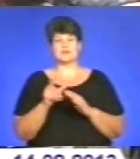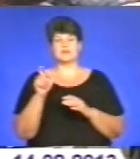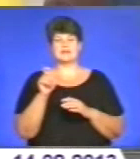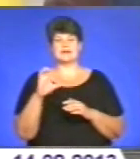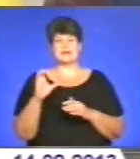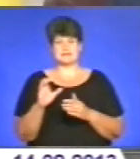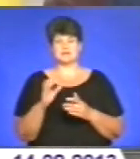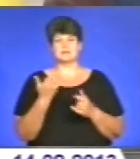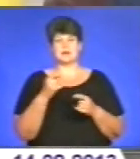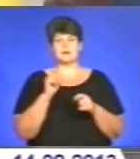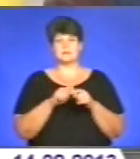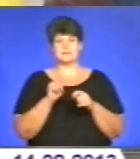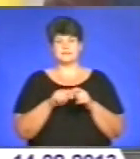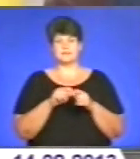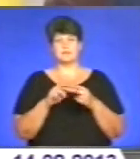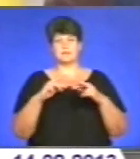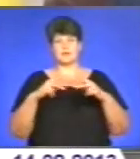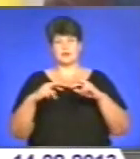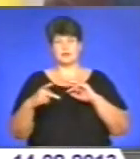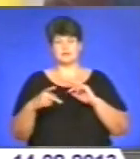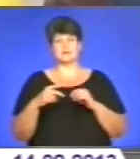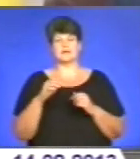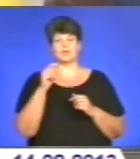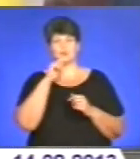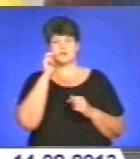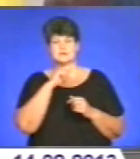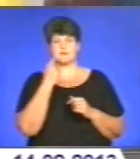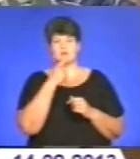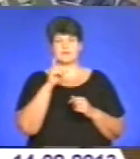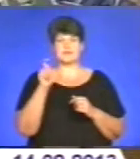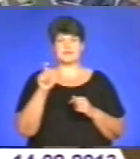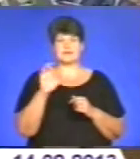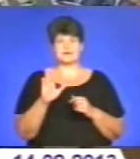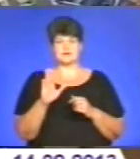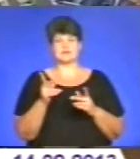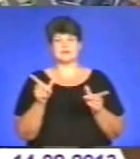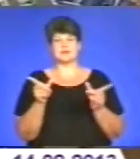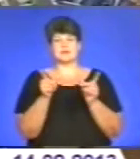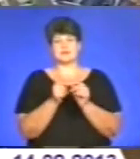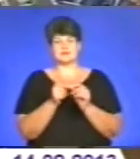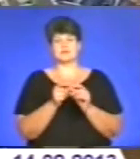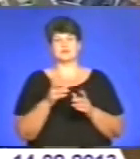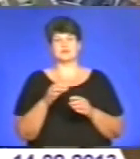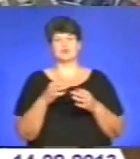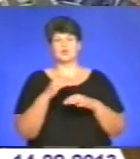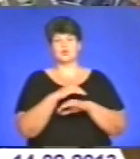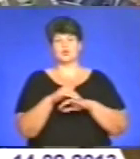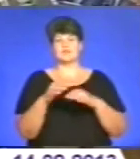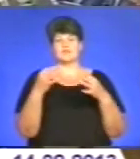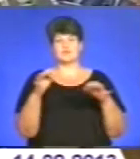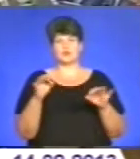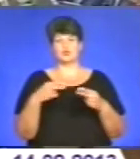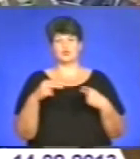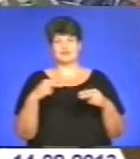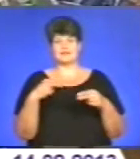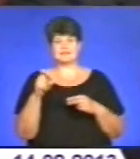перевіряють переклади проєкту угоди українською та мовами ЄС, аналізують можливі наслідки приєднання України до зони вільної торгівлі з Європою,